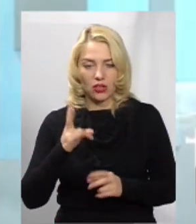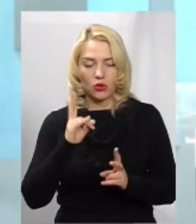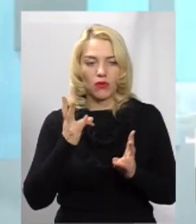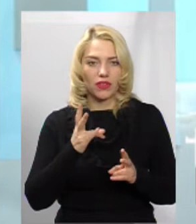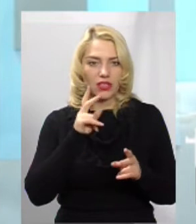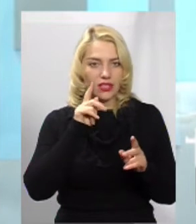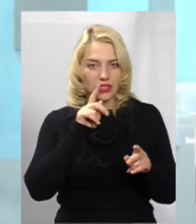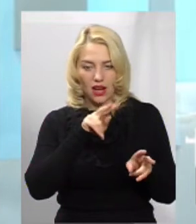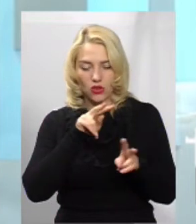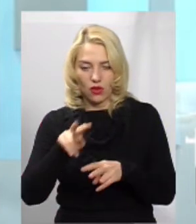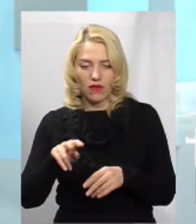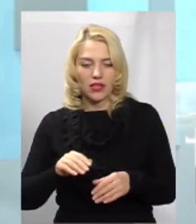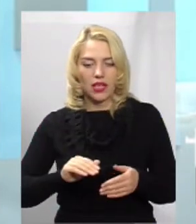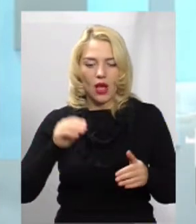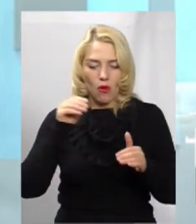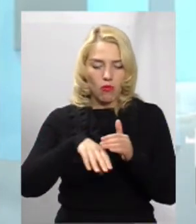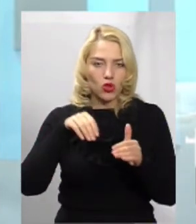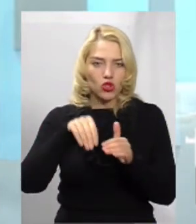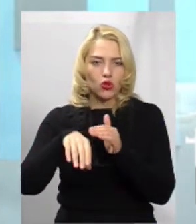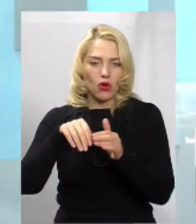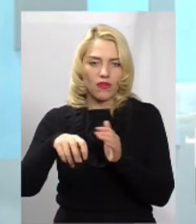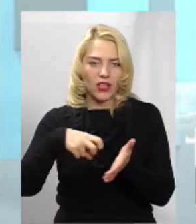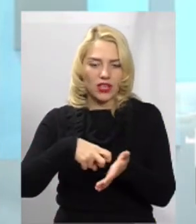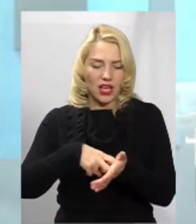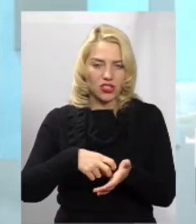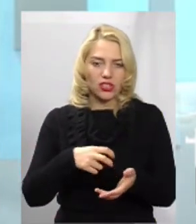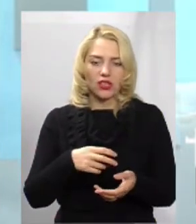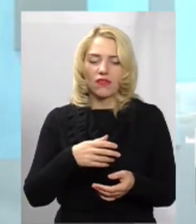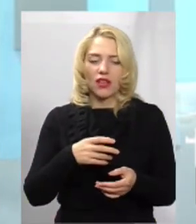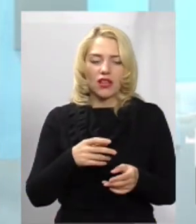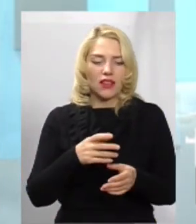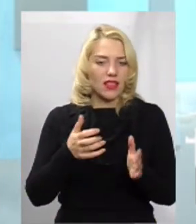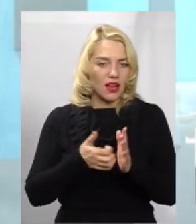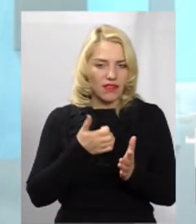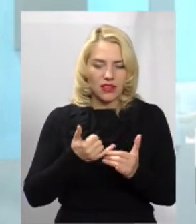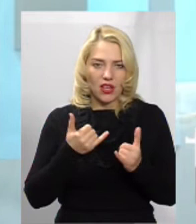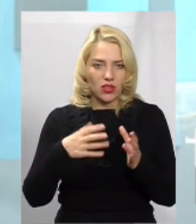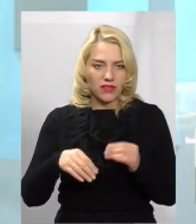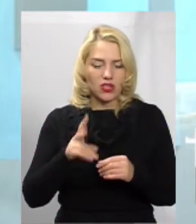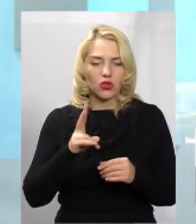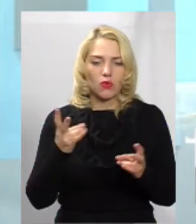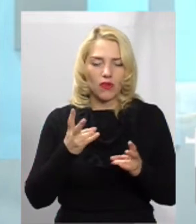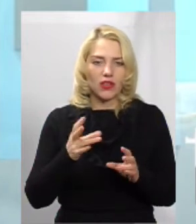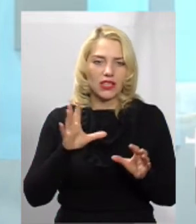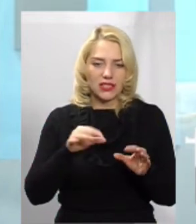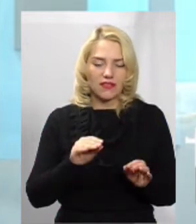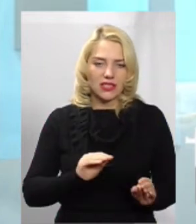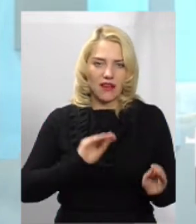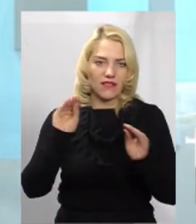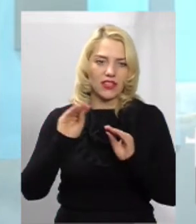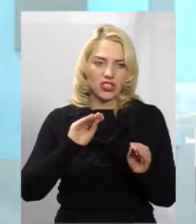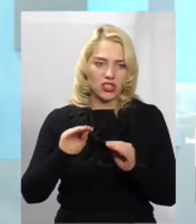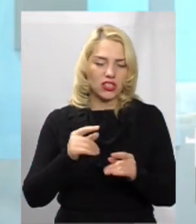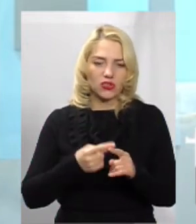Поштових ящиків не вистачає для всіх квартир. Хто має їх вішати? Хто має за цим слідкувати? Цього нічого не робити? Просто одні